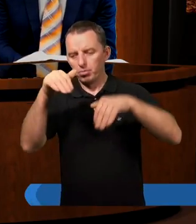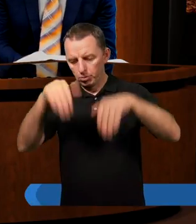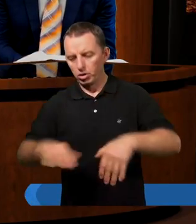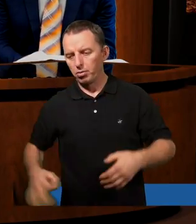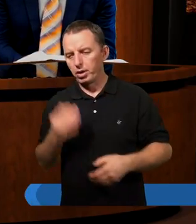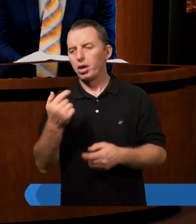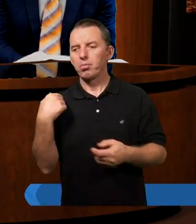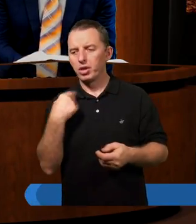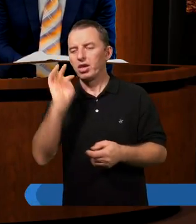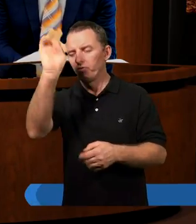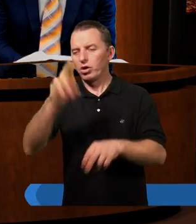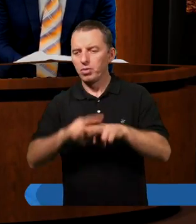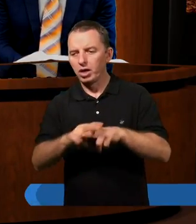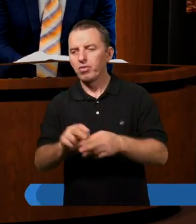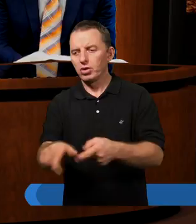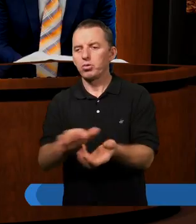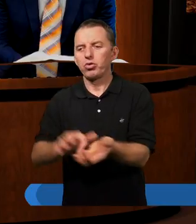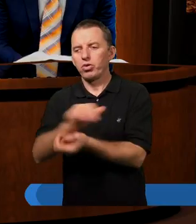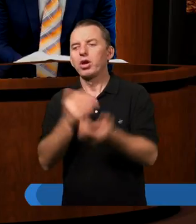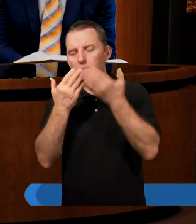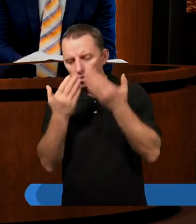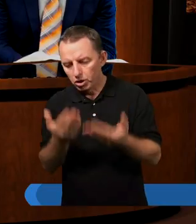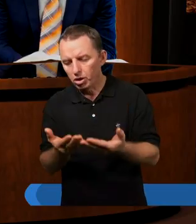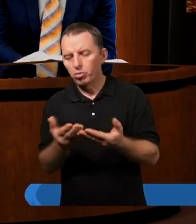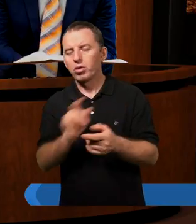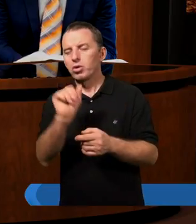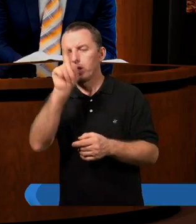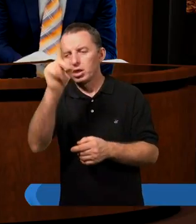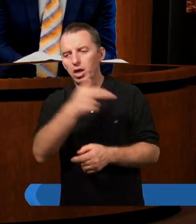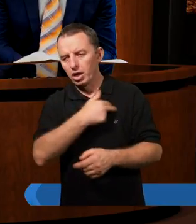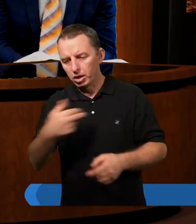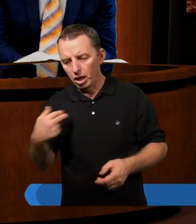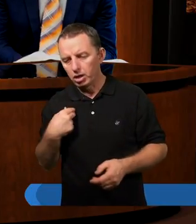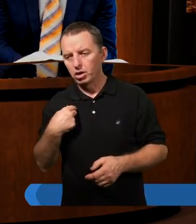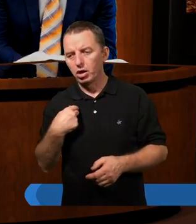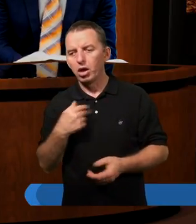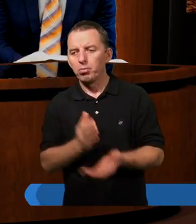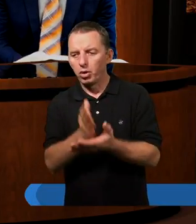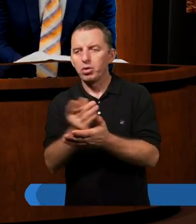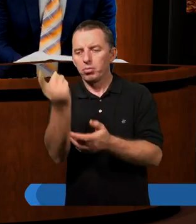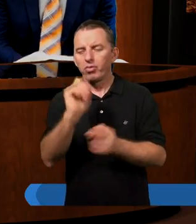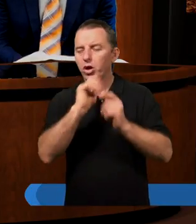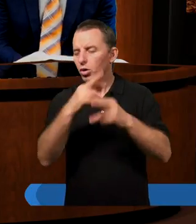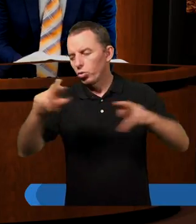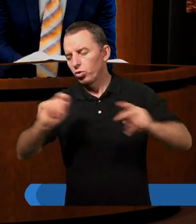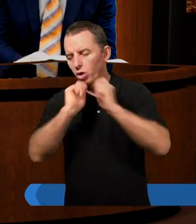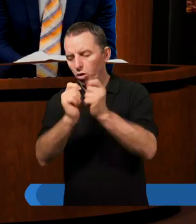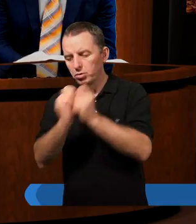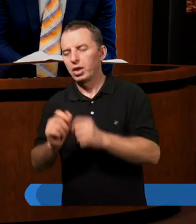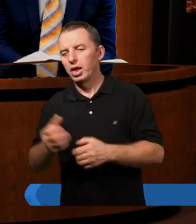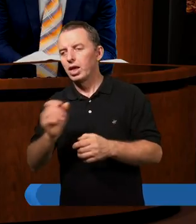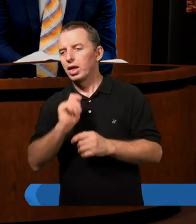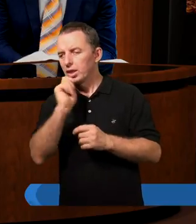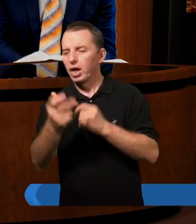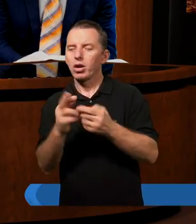Twoimi narzędziami w tym świecie. Dziękuję, że Ty nas wyposażasz w różne dary. Panie, za to,